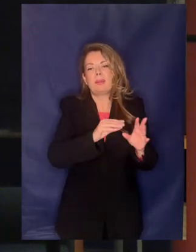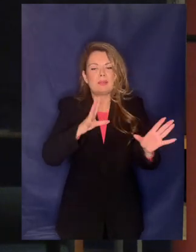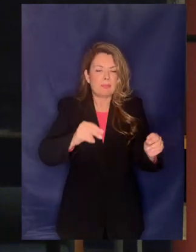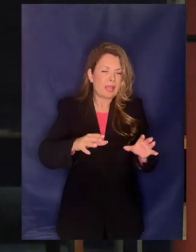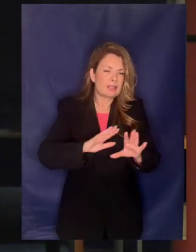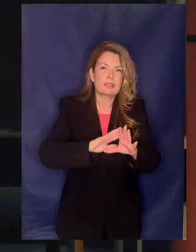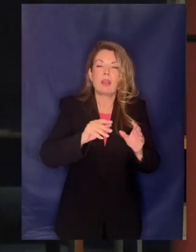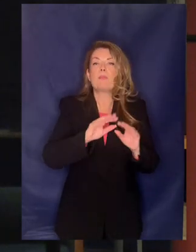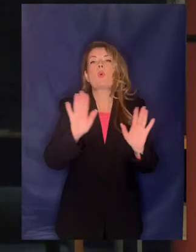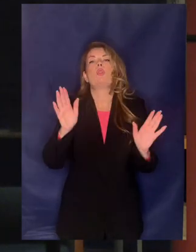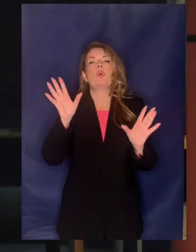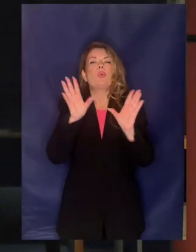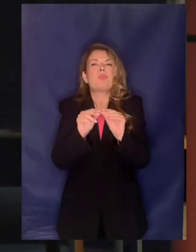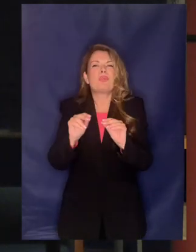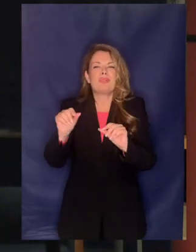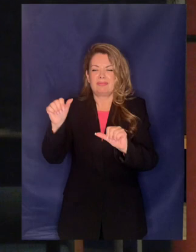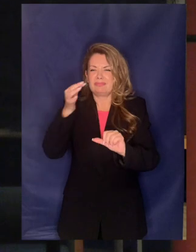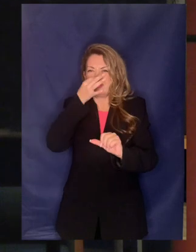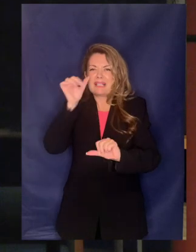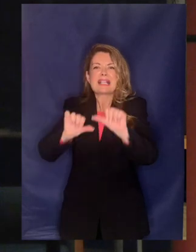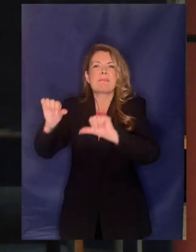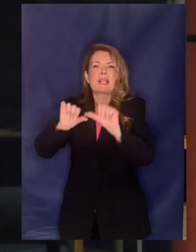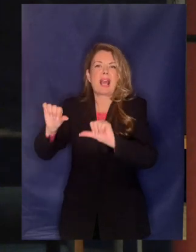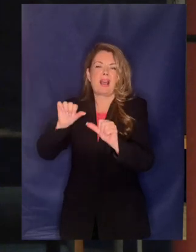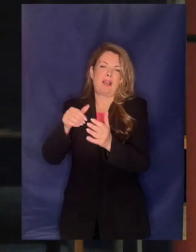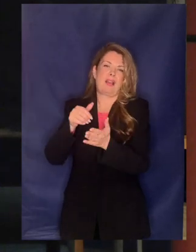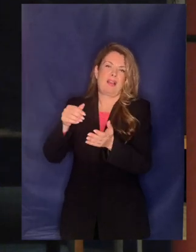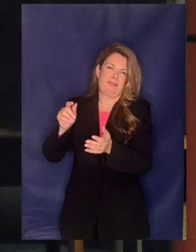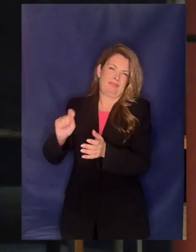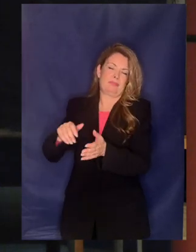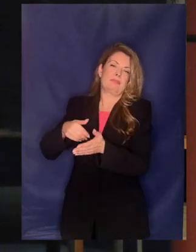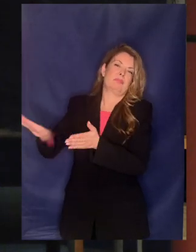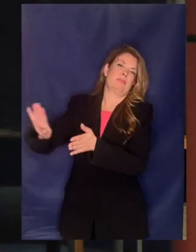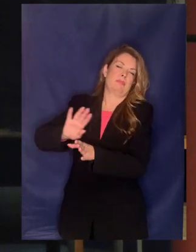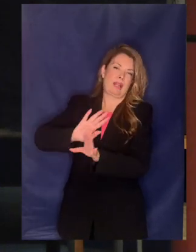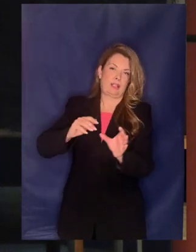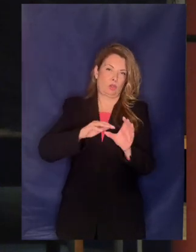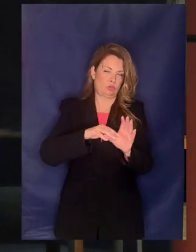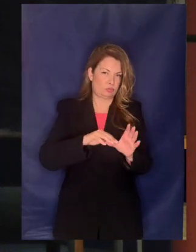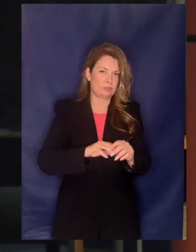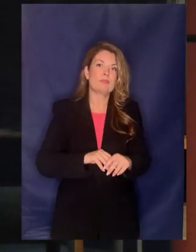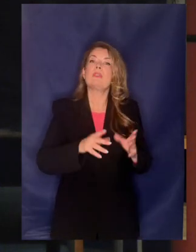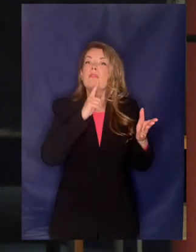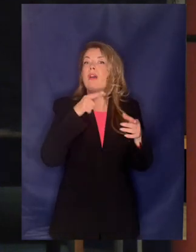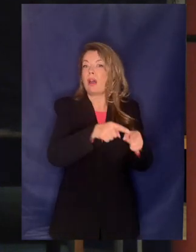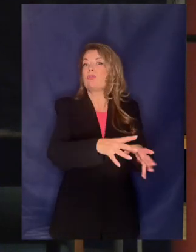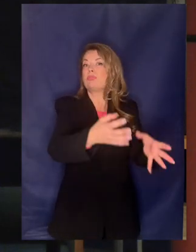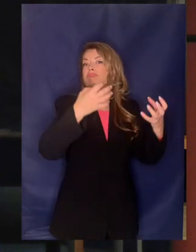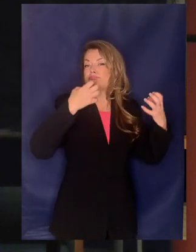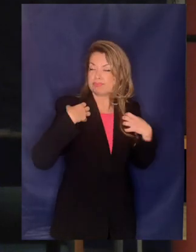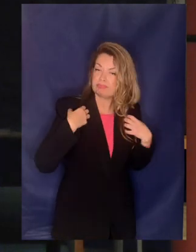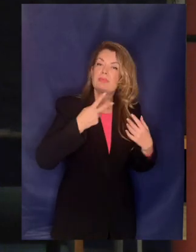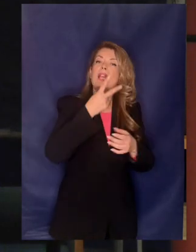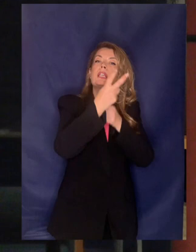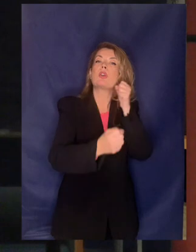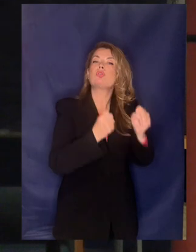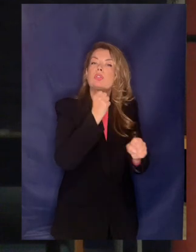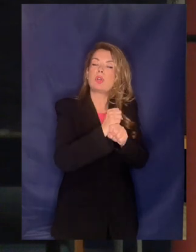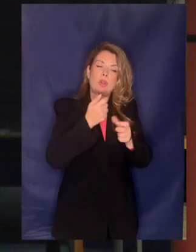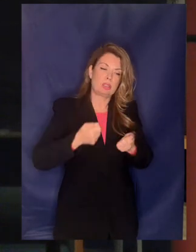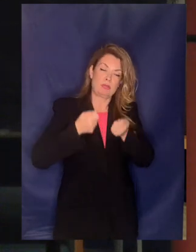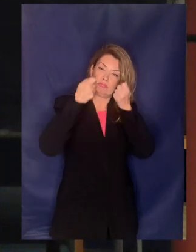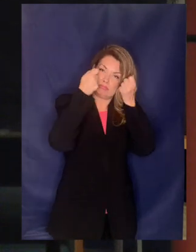πλήν των τοξικών και βεβαίως, ακολούθως λέω ότι χορηγήθηκε στην ΙΔΑ το περίφημο δικαίωμα αποκλειστικής χρήσης 20 ετών με δυνατότητα